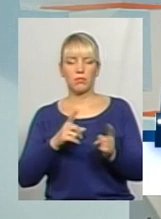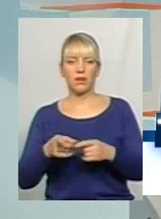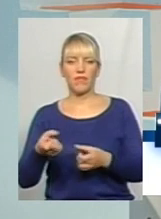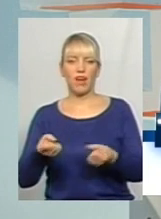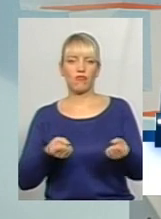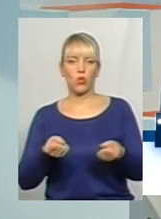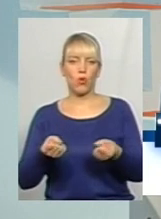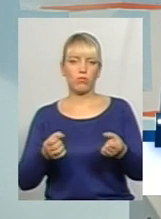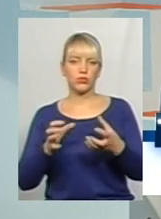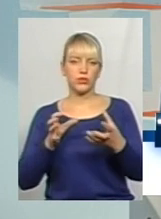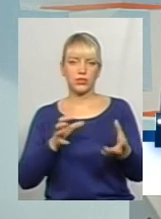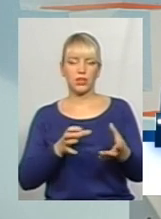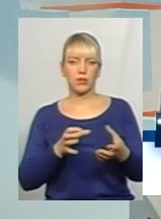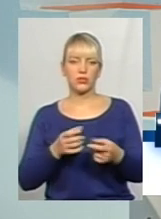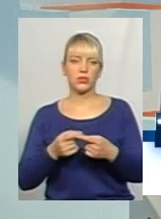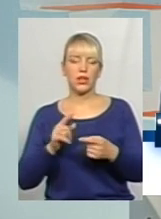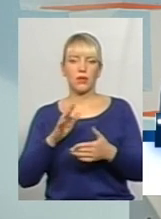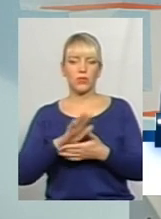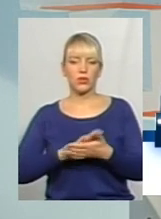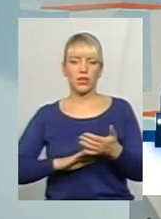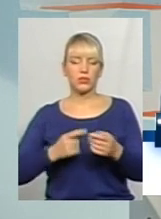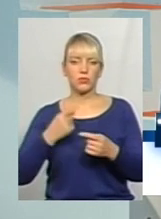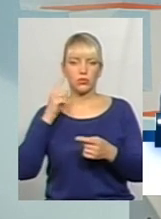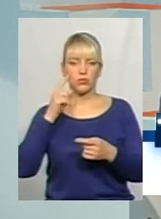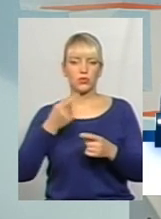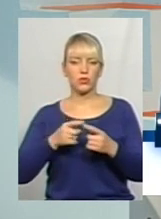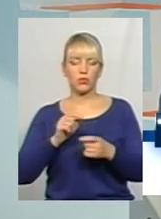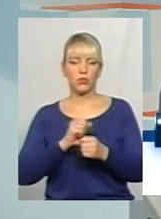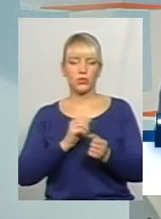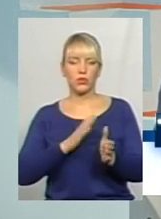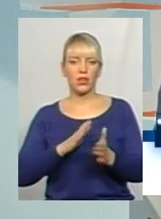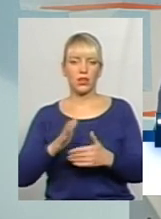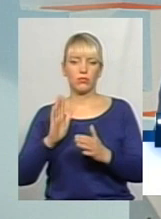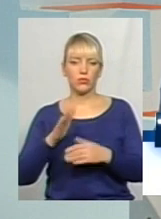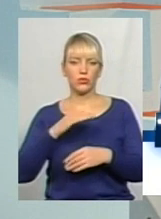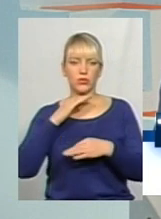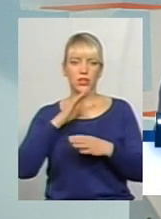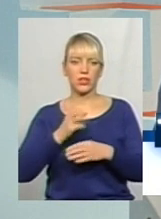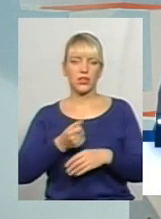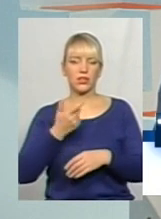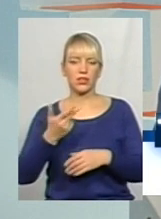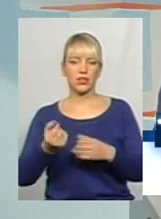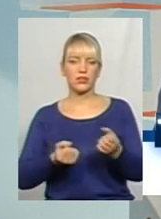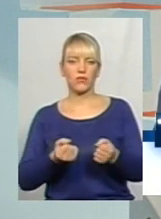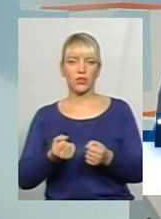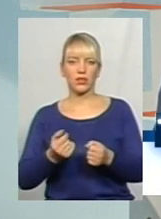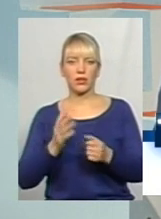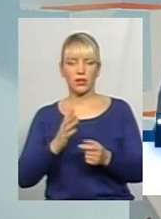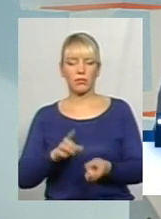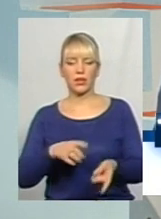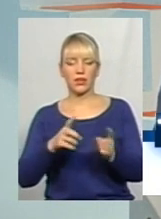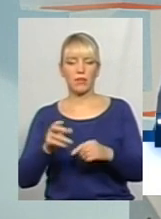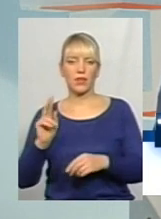думаємо, що ми дану роботу налагодимо, і буде достатня кількість водіїв, і безпосередньо перейдемо на